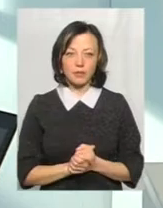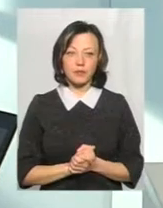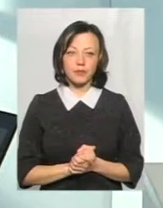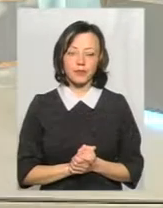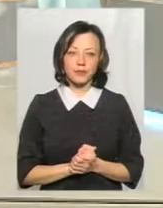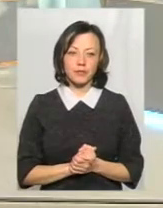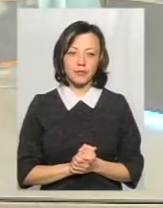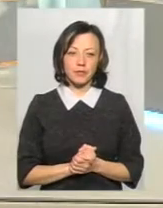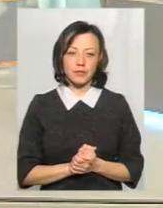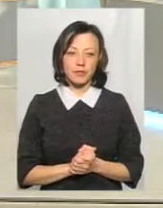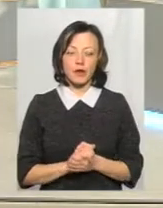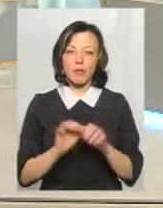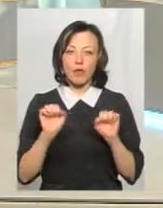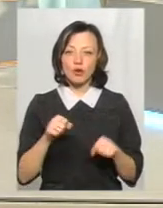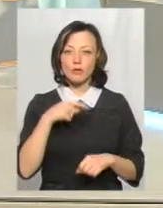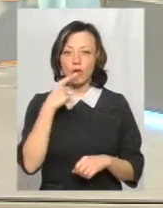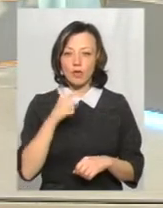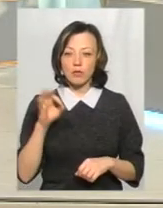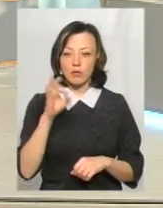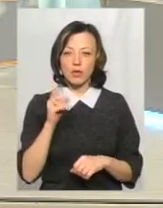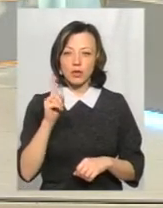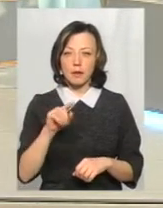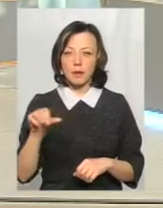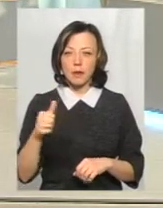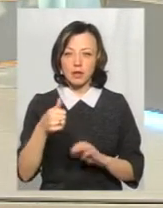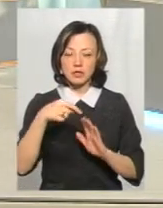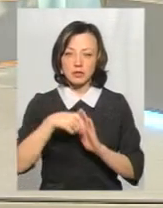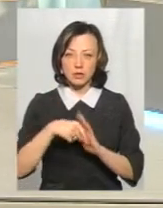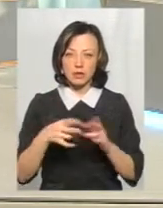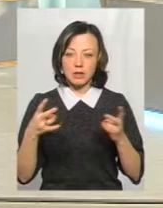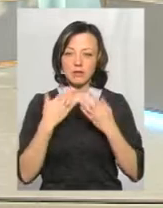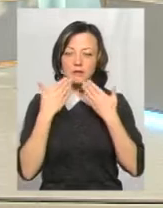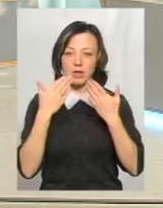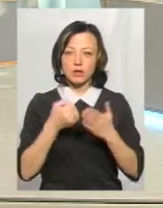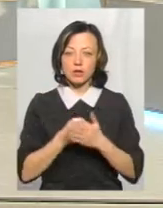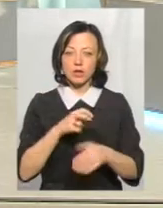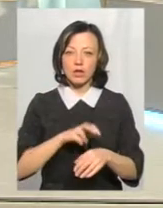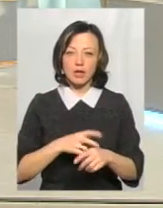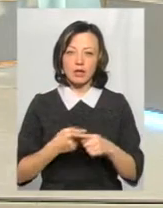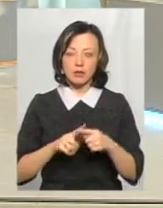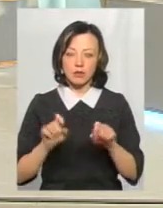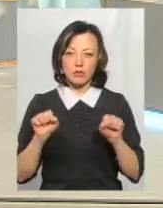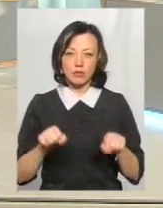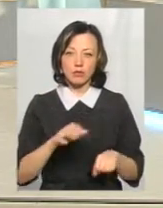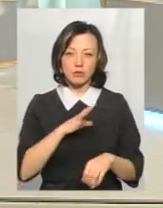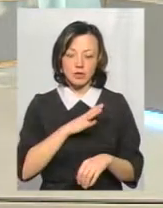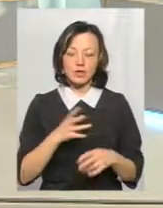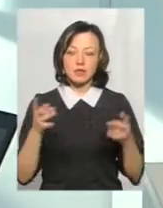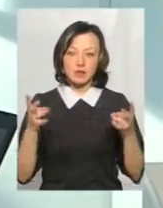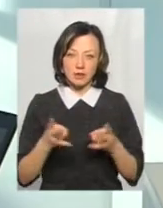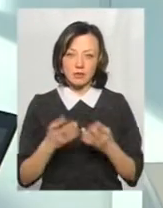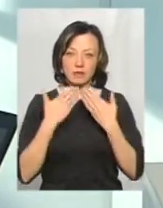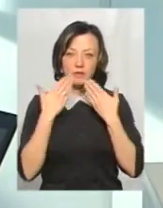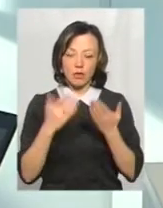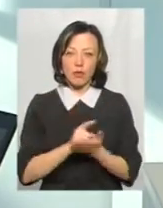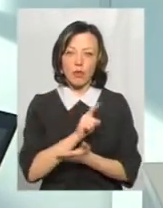можемо говорити про те, що при перших симптомах треба звертатись до лікаря, бо це може бути… Звичайно, потрібно звертатися